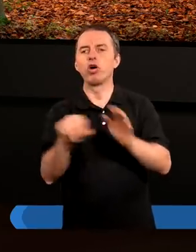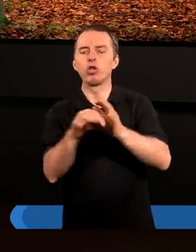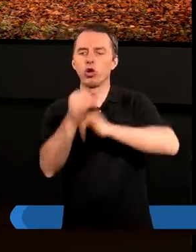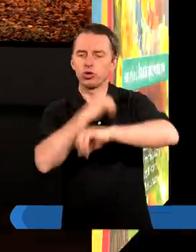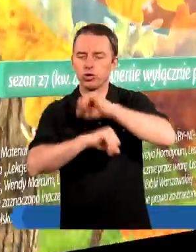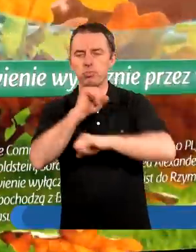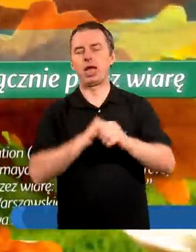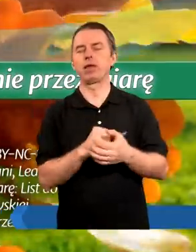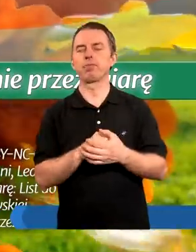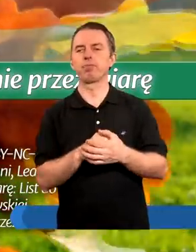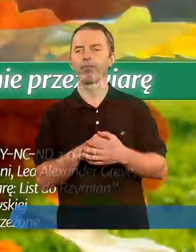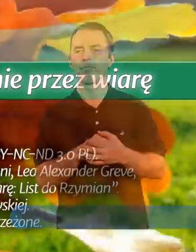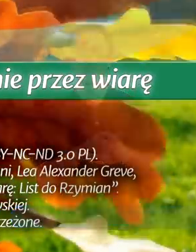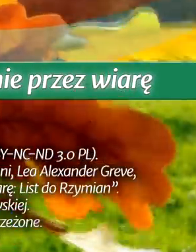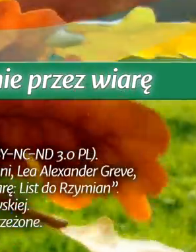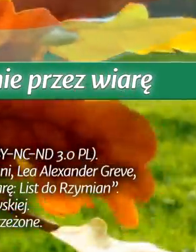Rzymian.